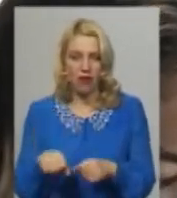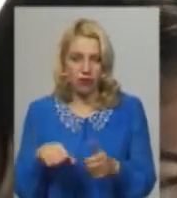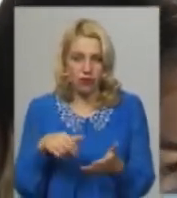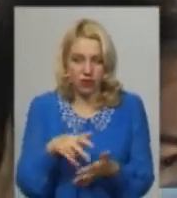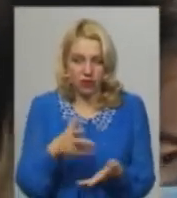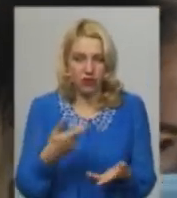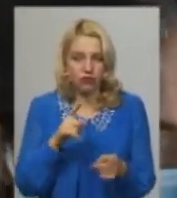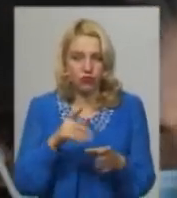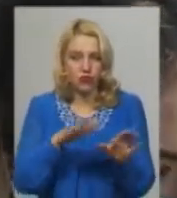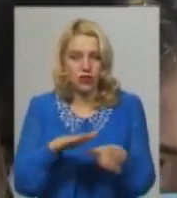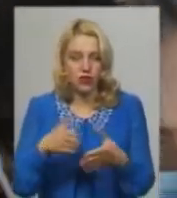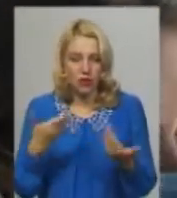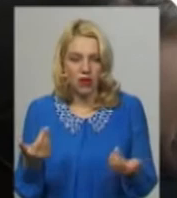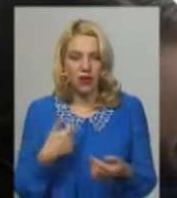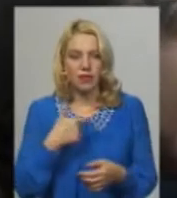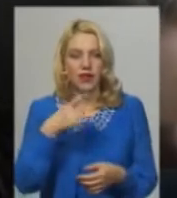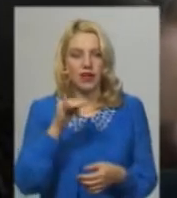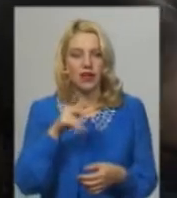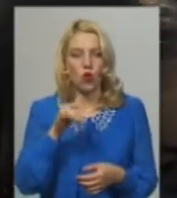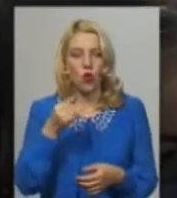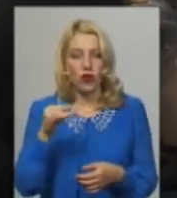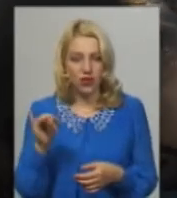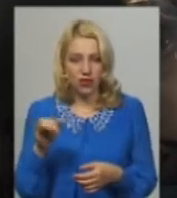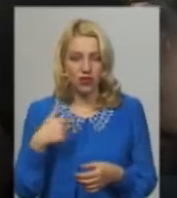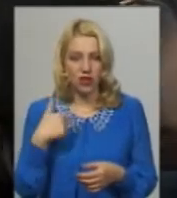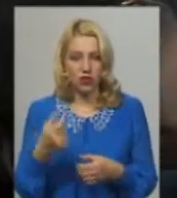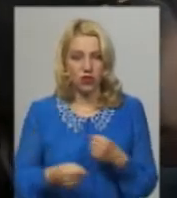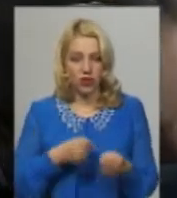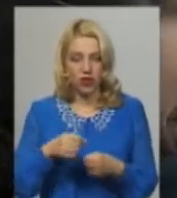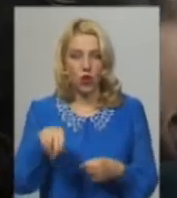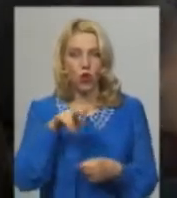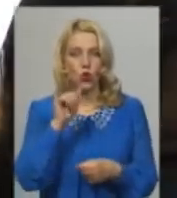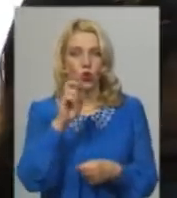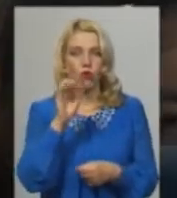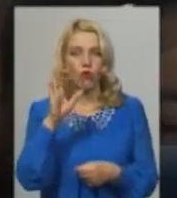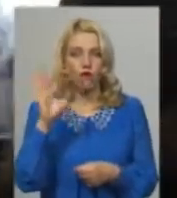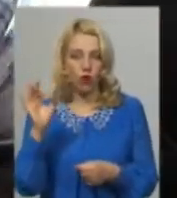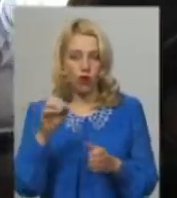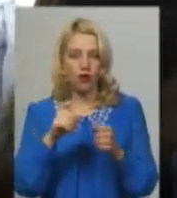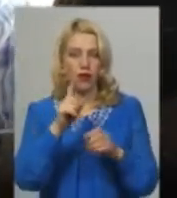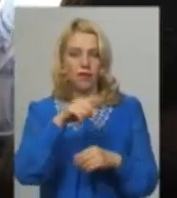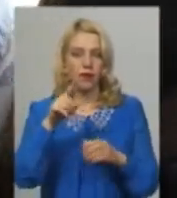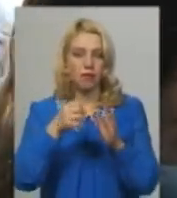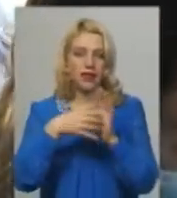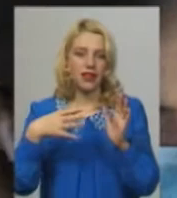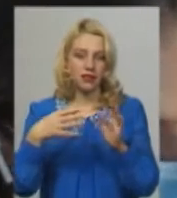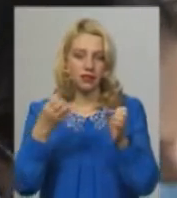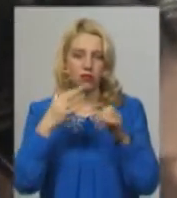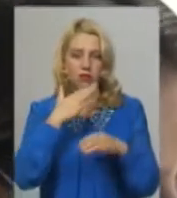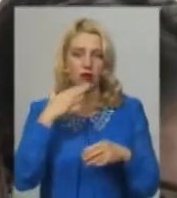дістається на роботу. От я сьогодні їхав в 15-му з Дубово. Там багато є, просто